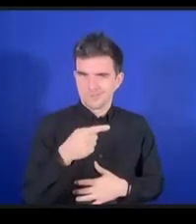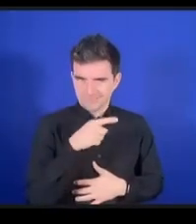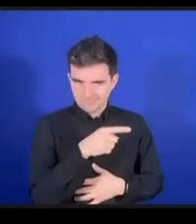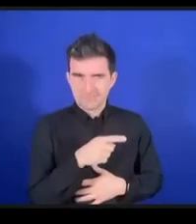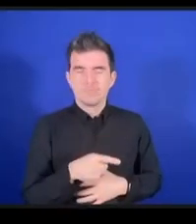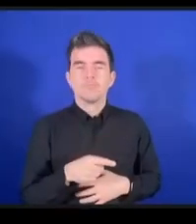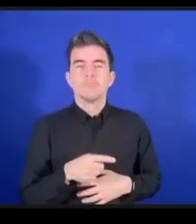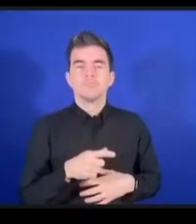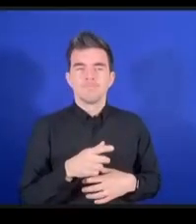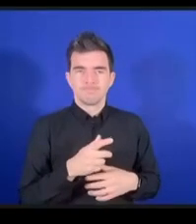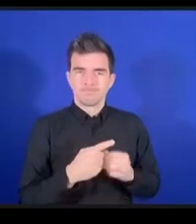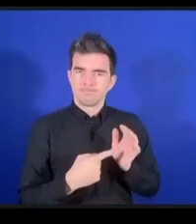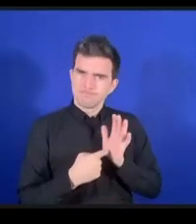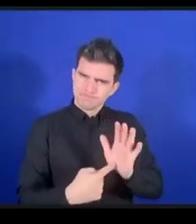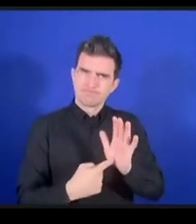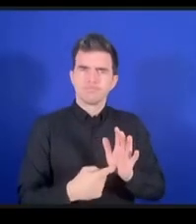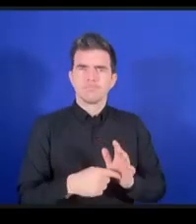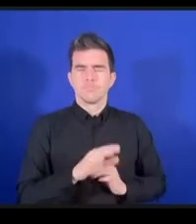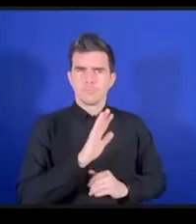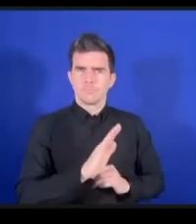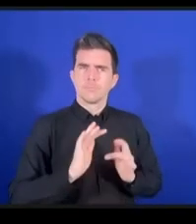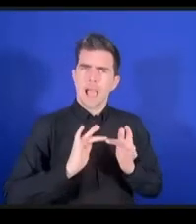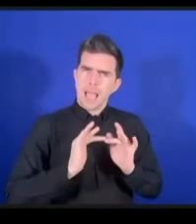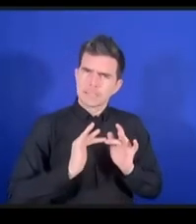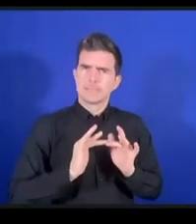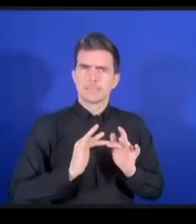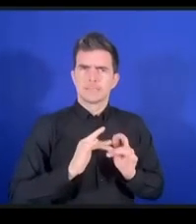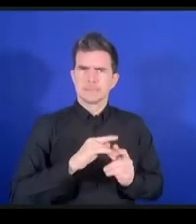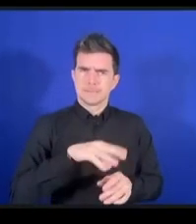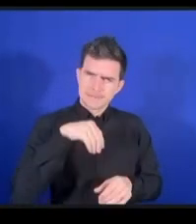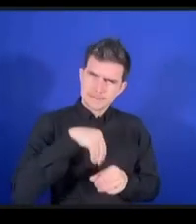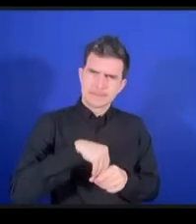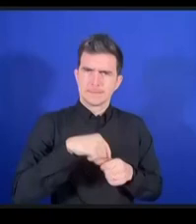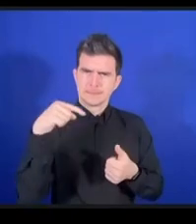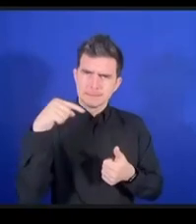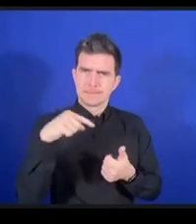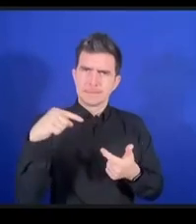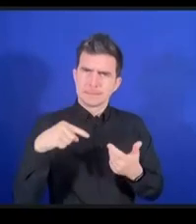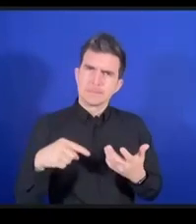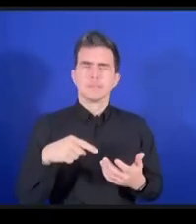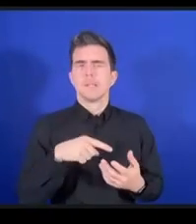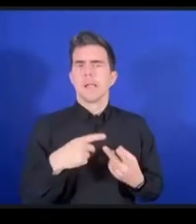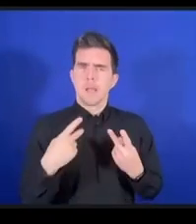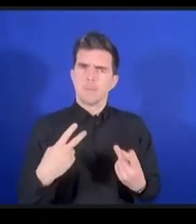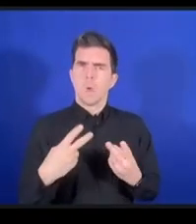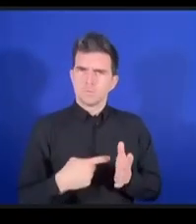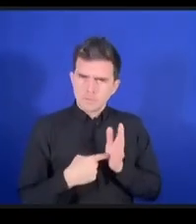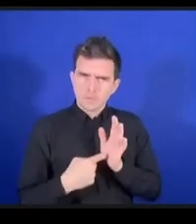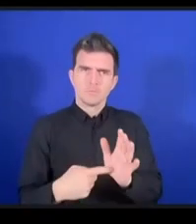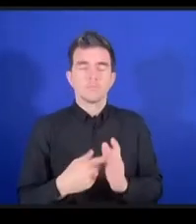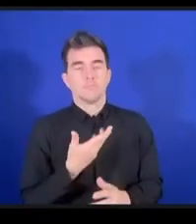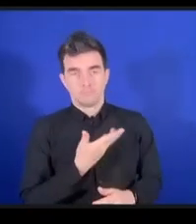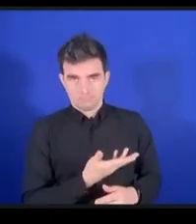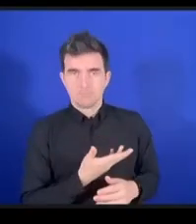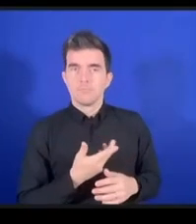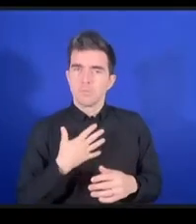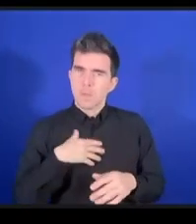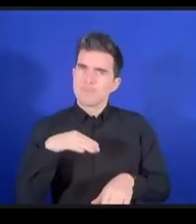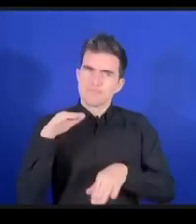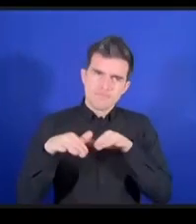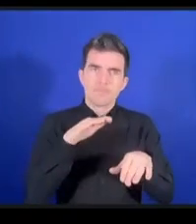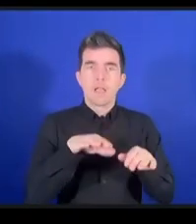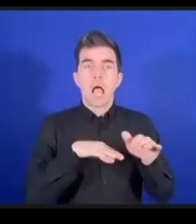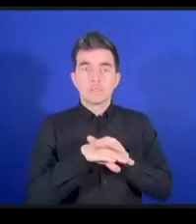ダイナミックコーリーションの一員ですスクリーンを出していただけますでしょうかそれから音声も出していただけますでしょう